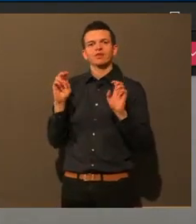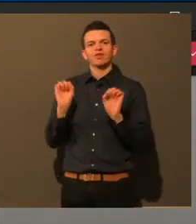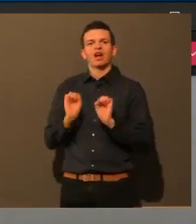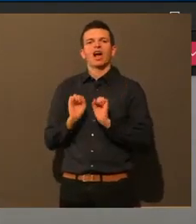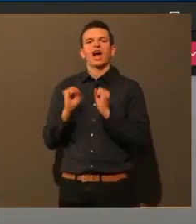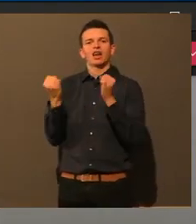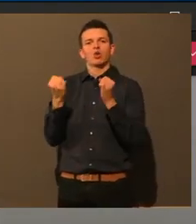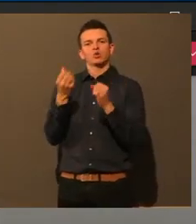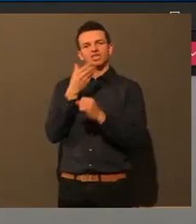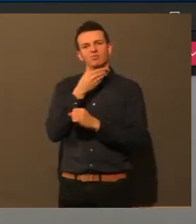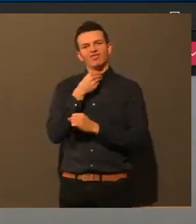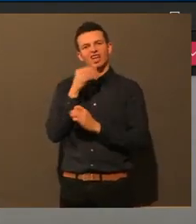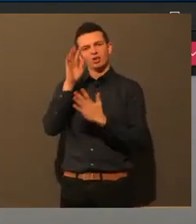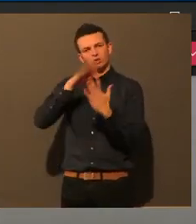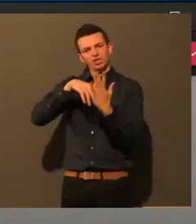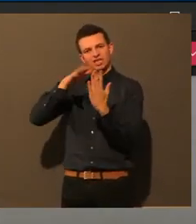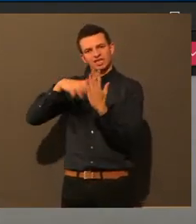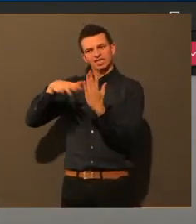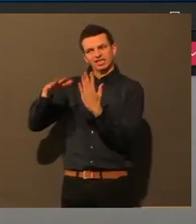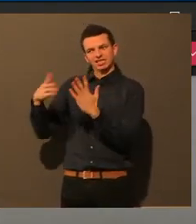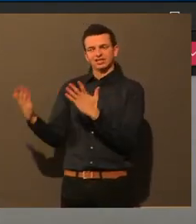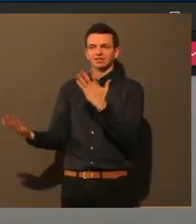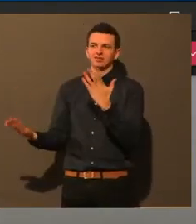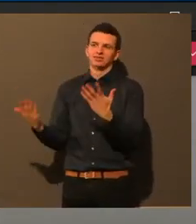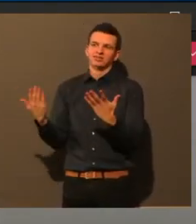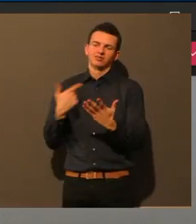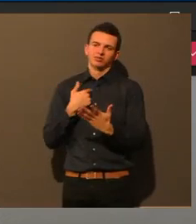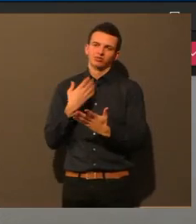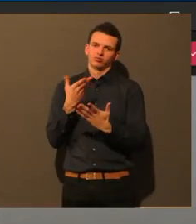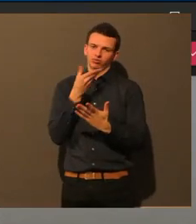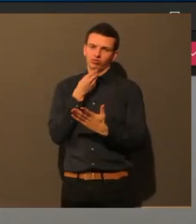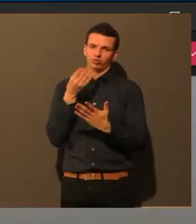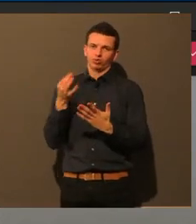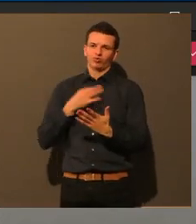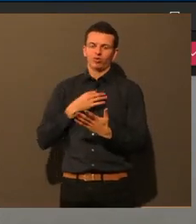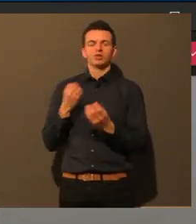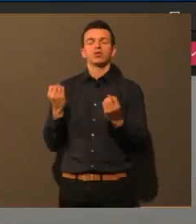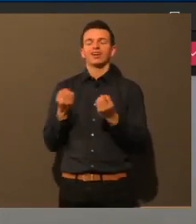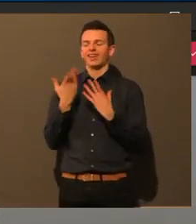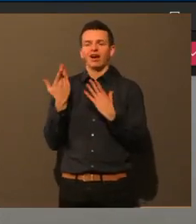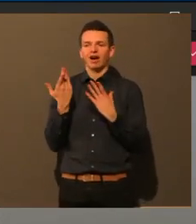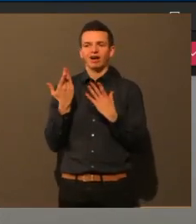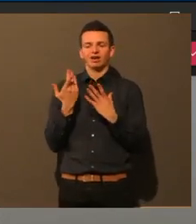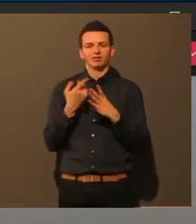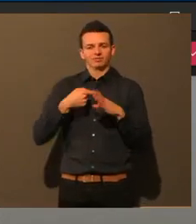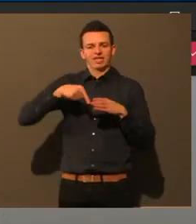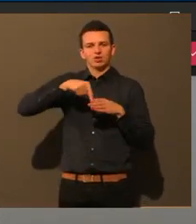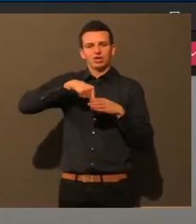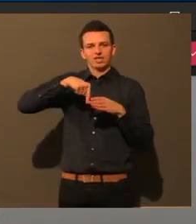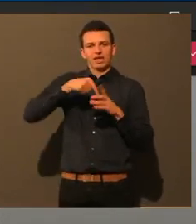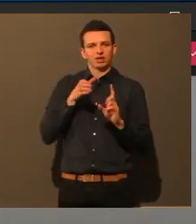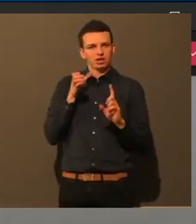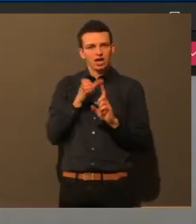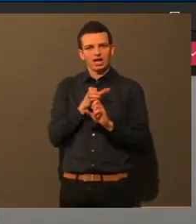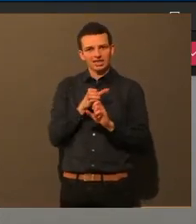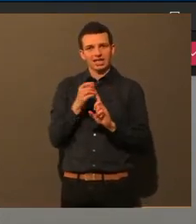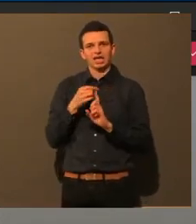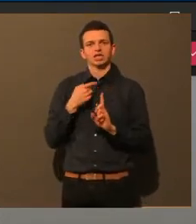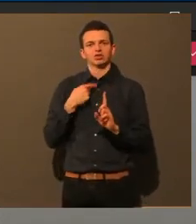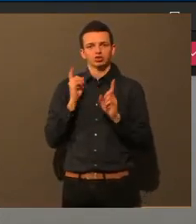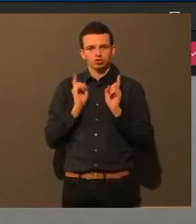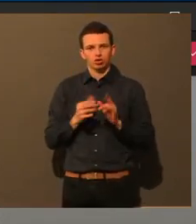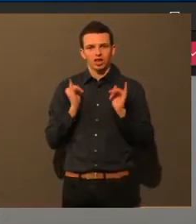irgendwas. Weil, dass man sich isolieren soll und in die Quarantäne soll, ist einem ja alles klar. Aber